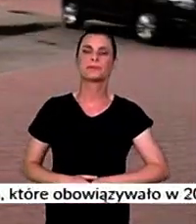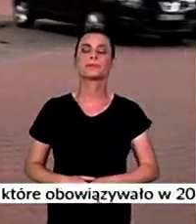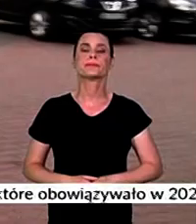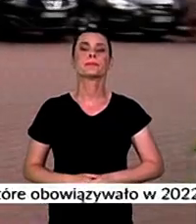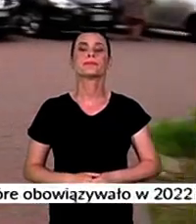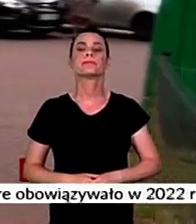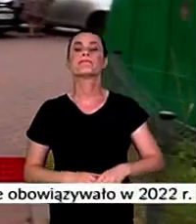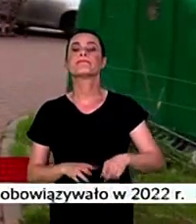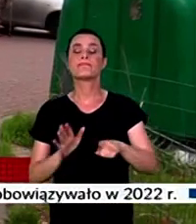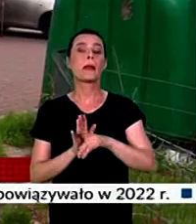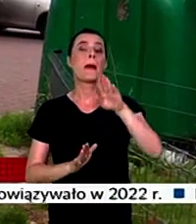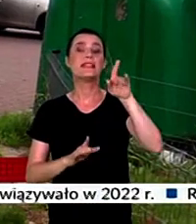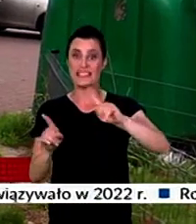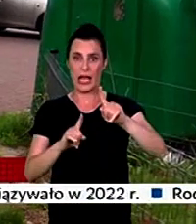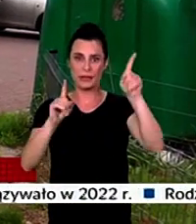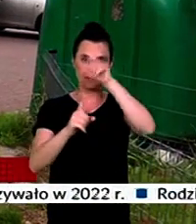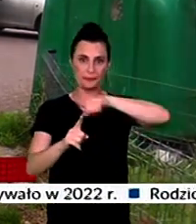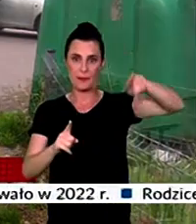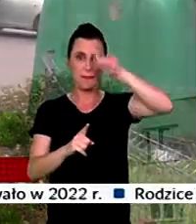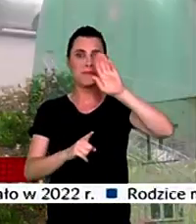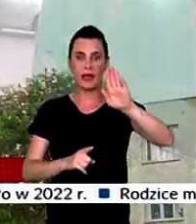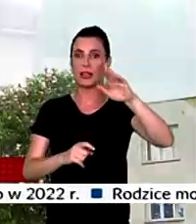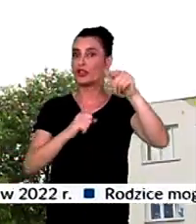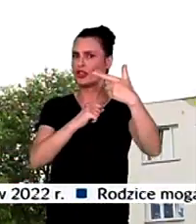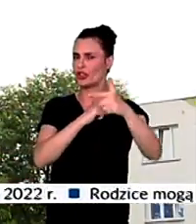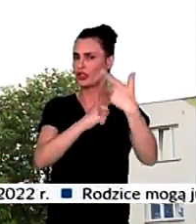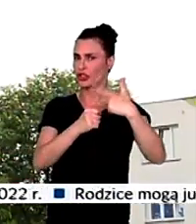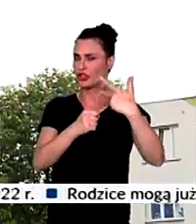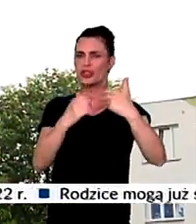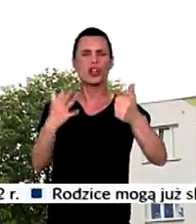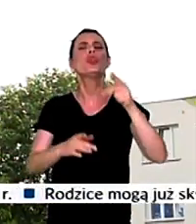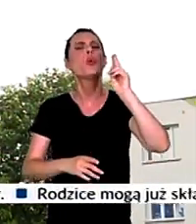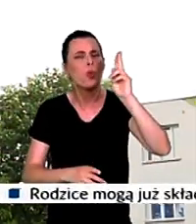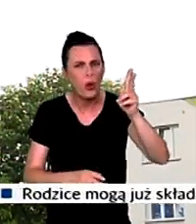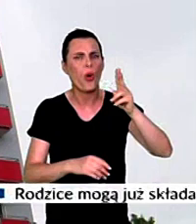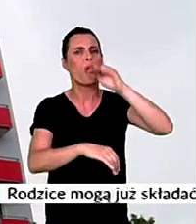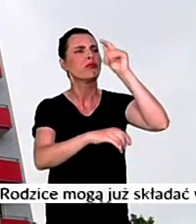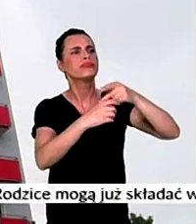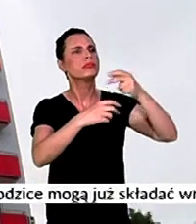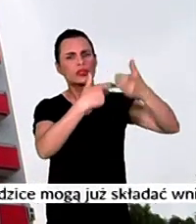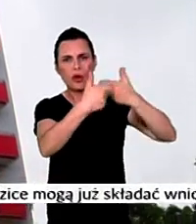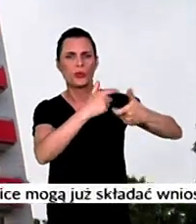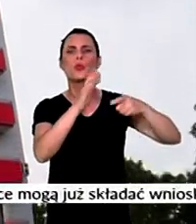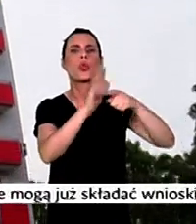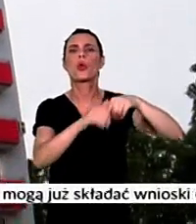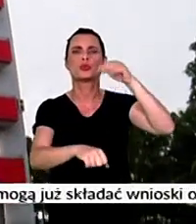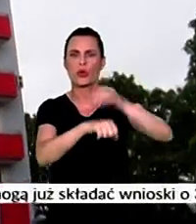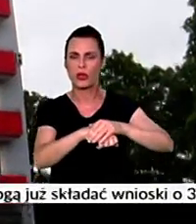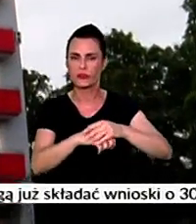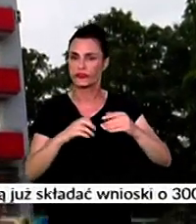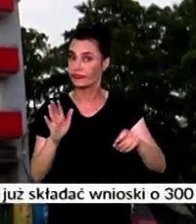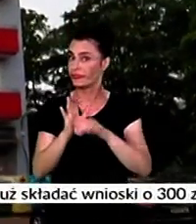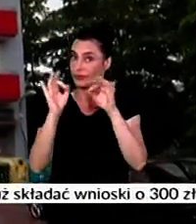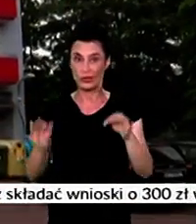Znak B36 pojawił się z nienacka. Kto go ustawił i kto na to zezwolił? Odpowiedzi na te pytania